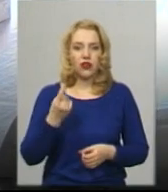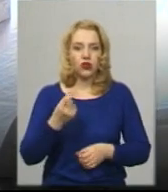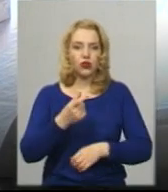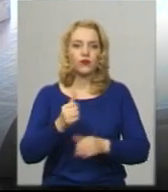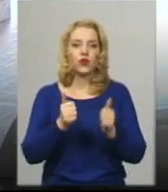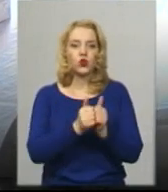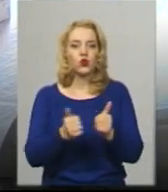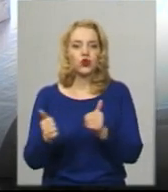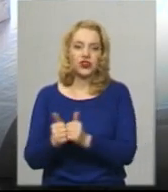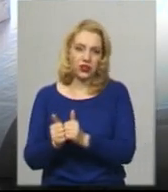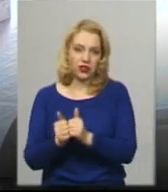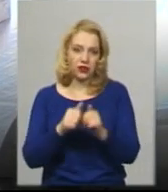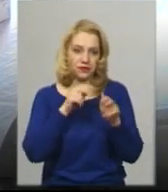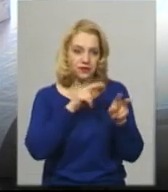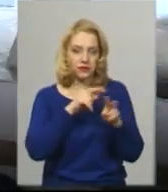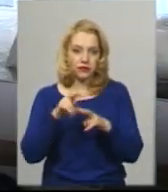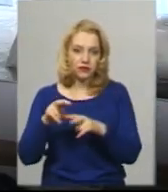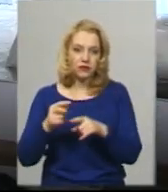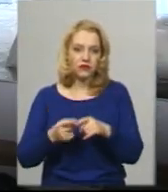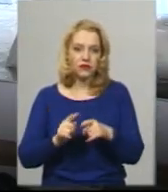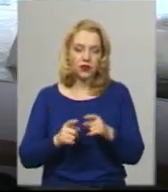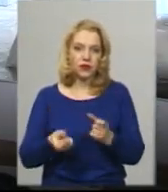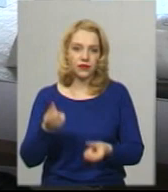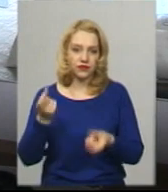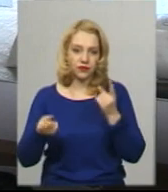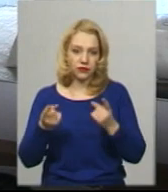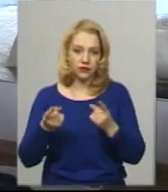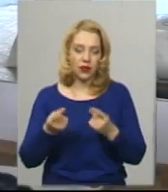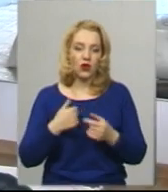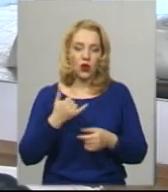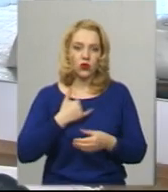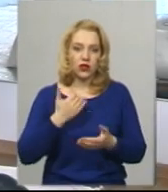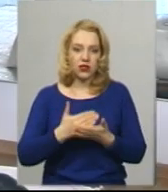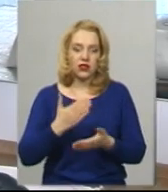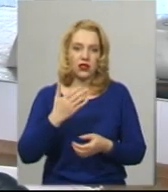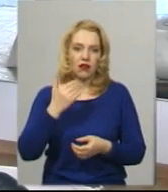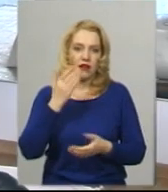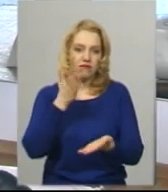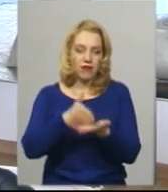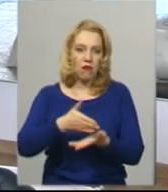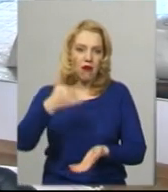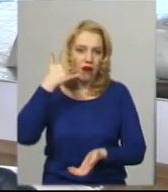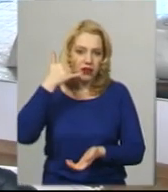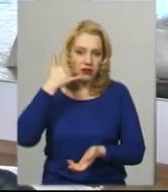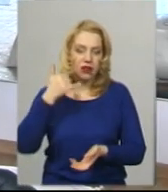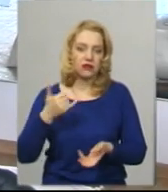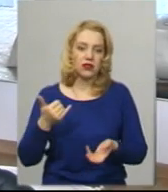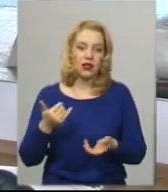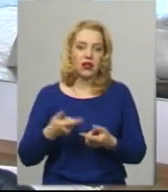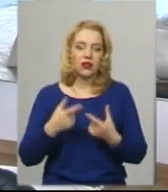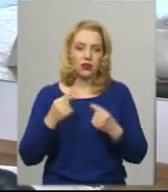сусідів наших клієнтів, хто живе поруч, в нас працює гаряча лінія, два телефони, які люди нам цілий день